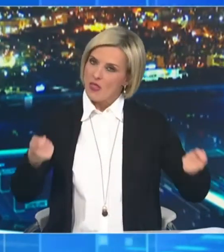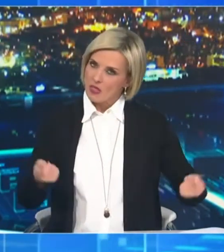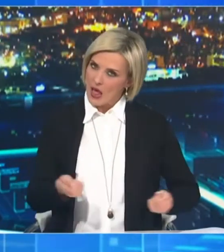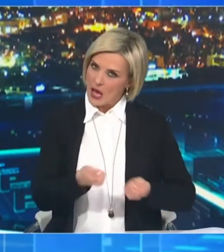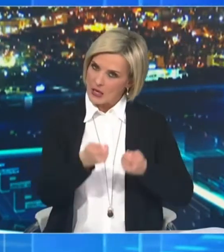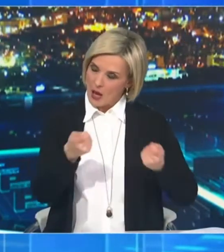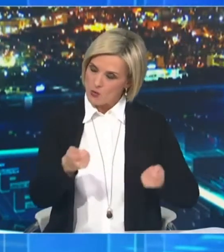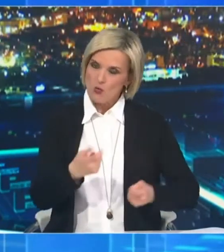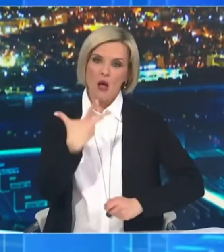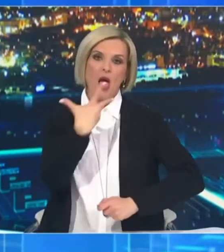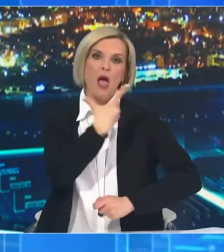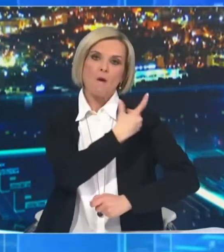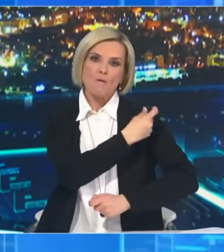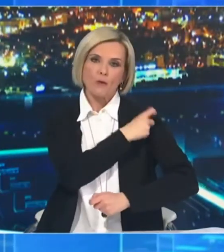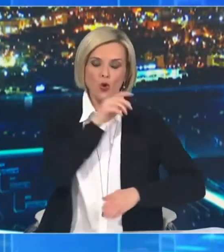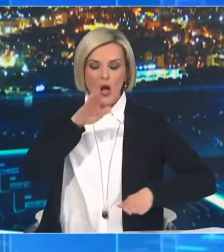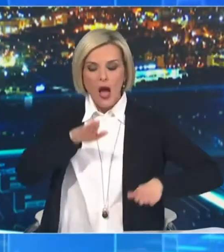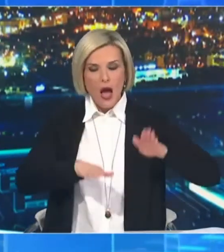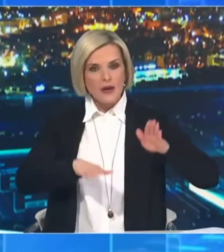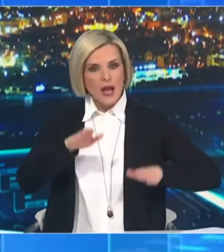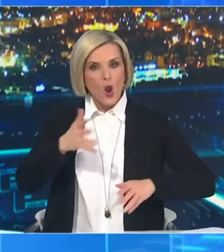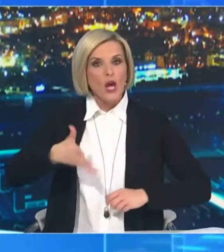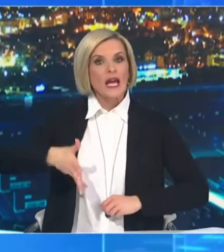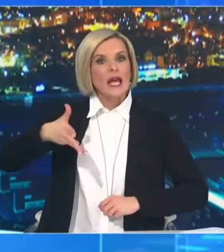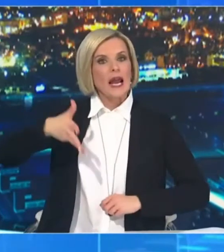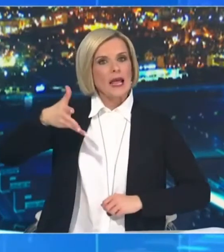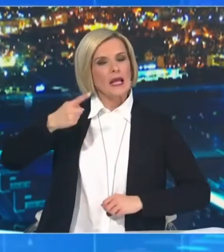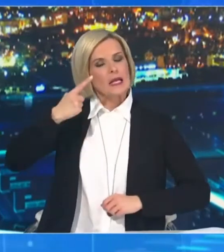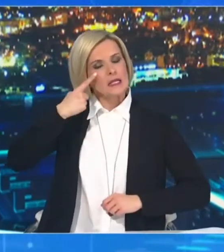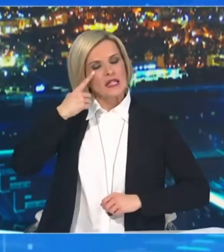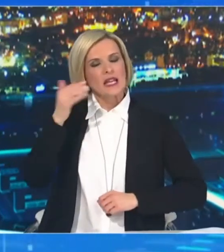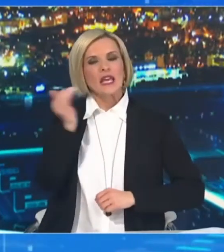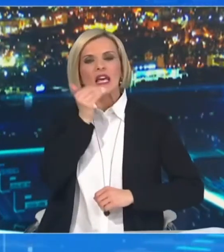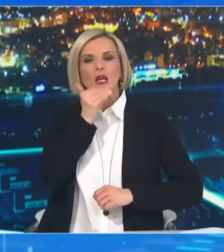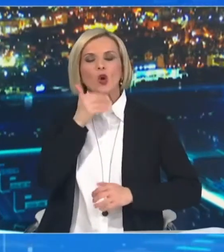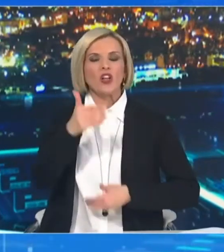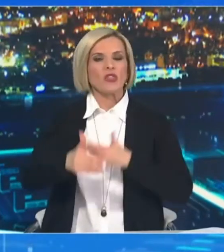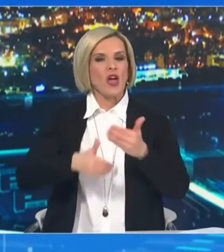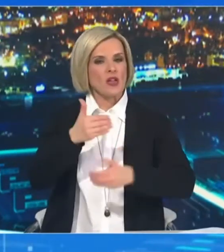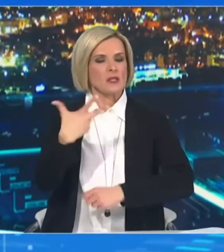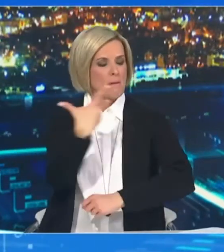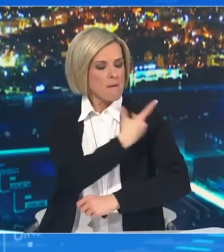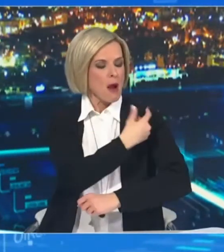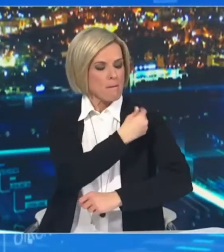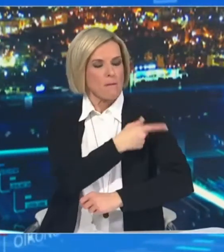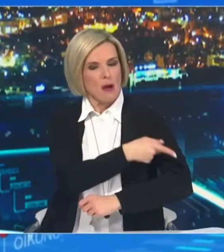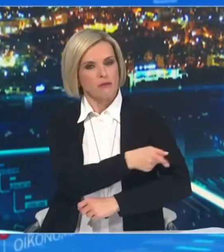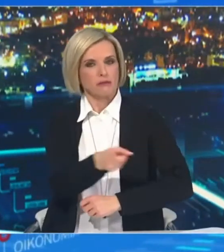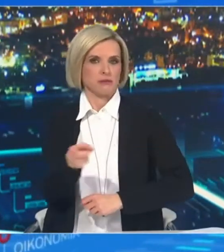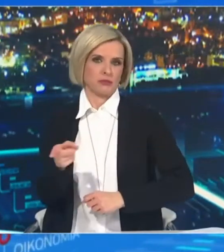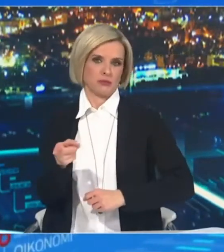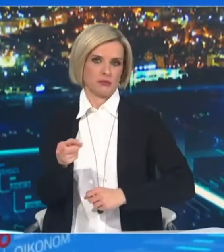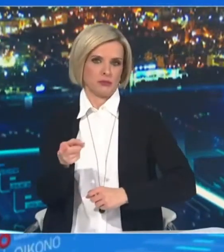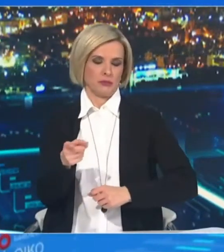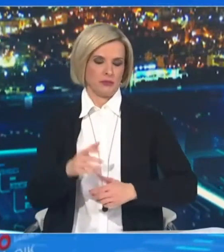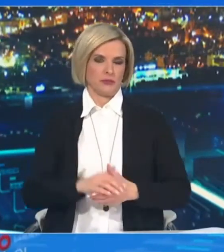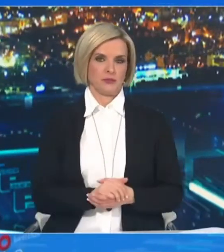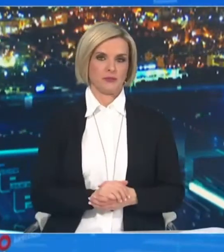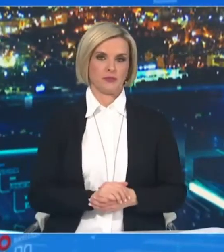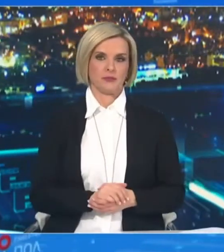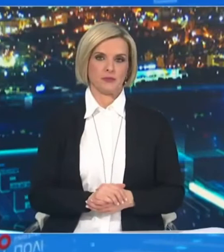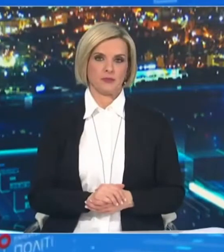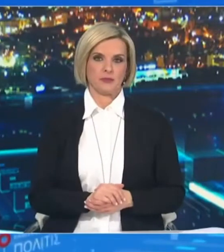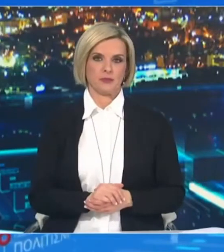κριτήριο αλλά προβλέπεται η σχετικά γρήγορη μετάπτωση από την